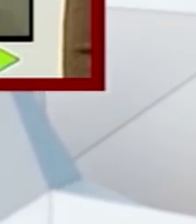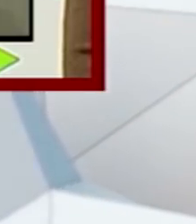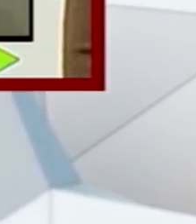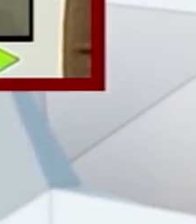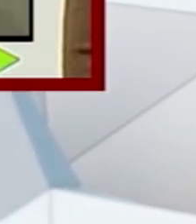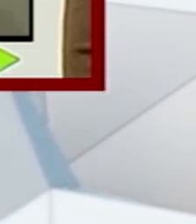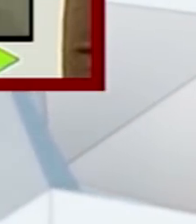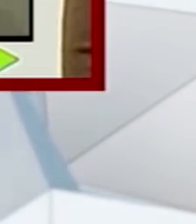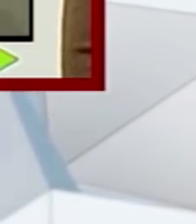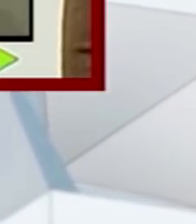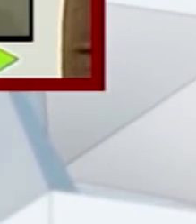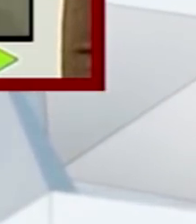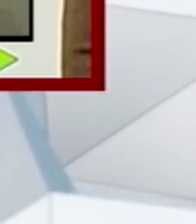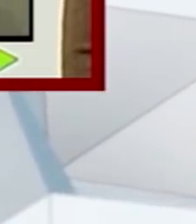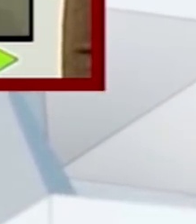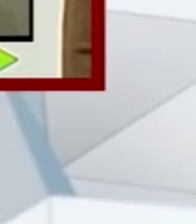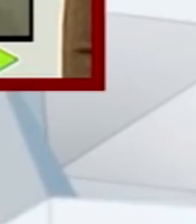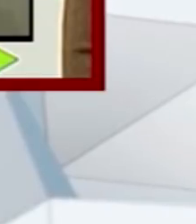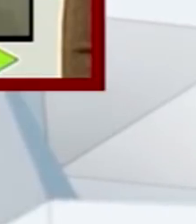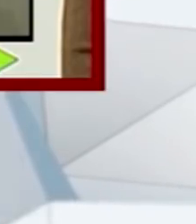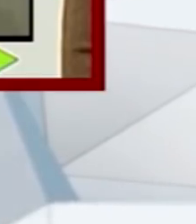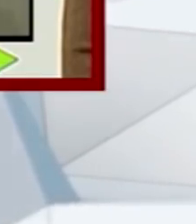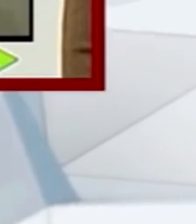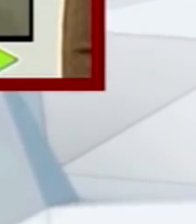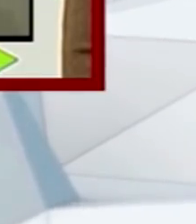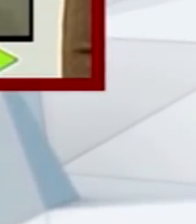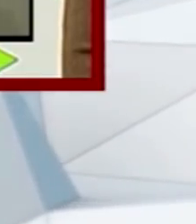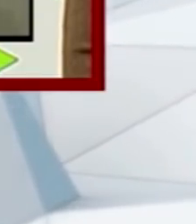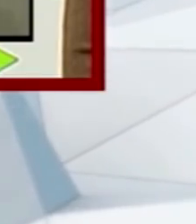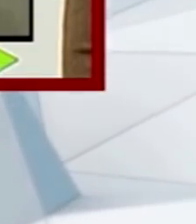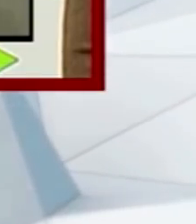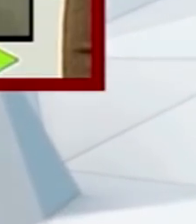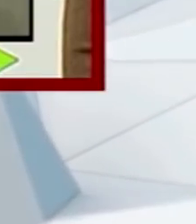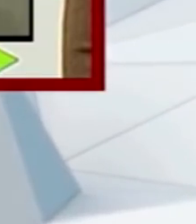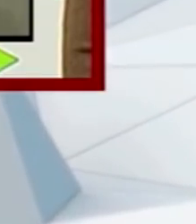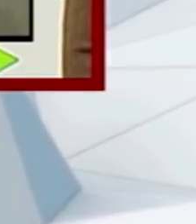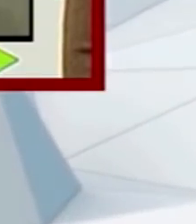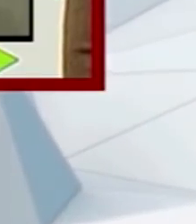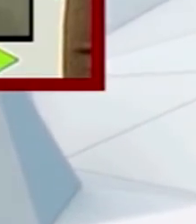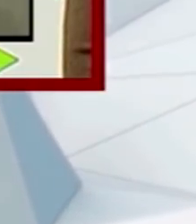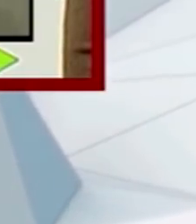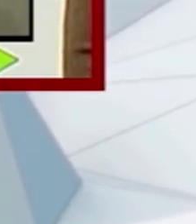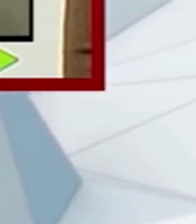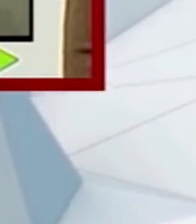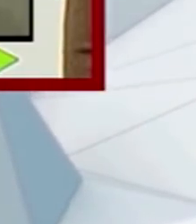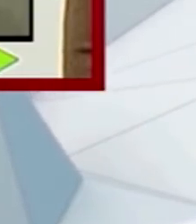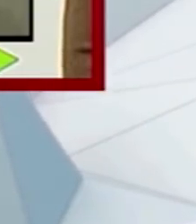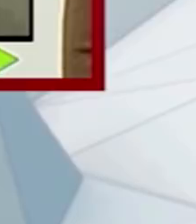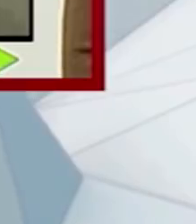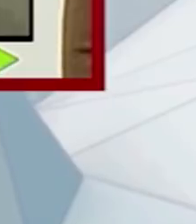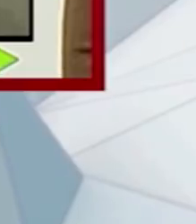методологија и тоа нема да ни биде загарантирано, затоа што новата методологија ке значи дека може да има и уназадување